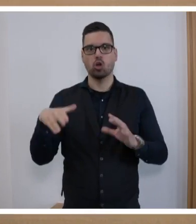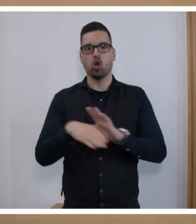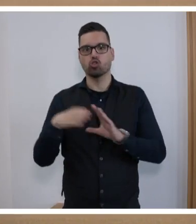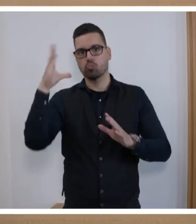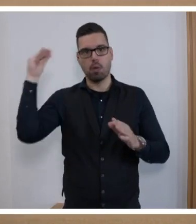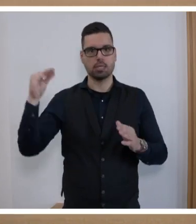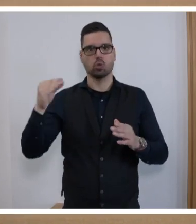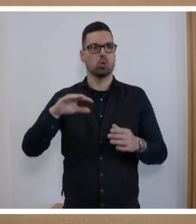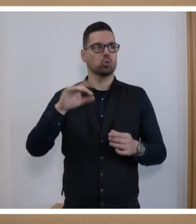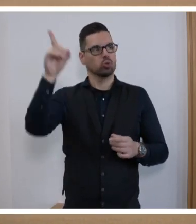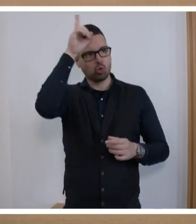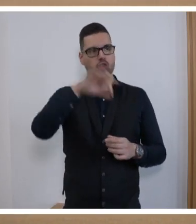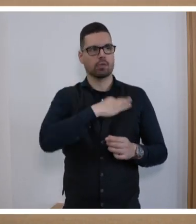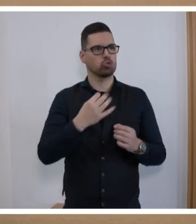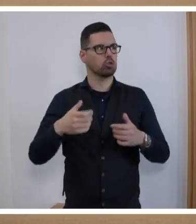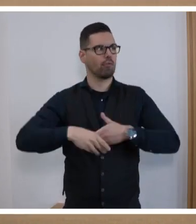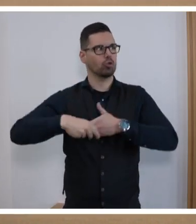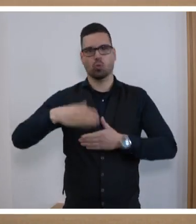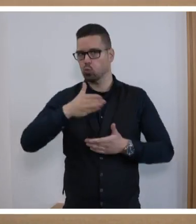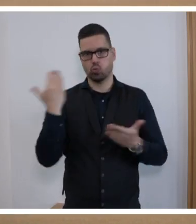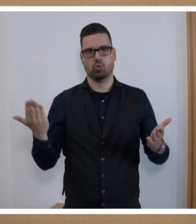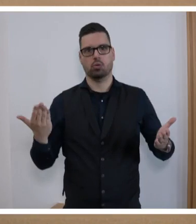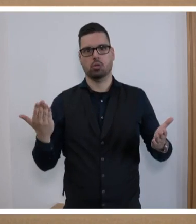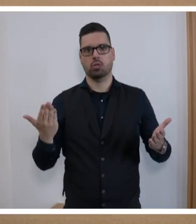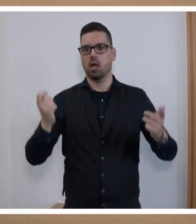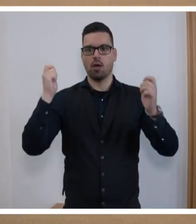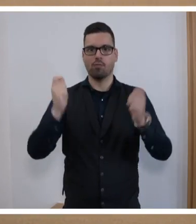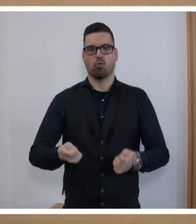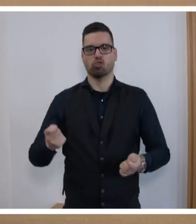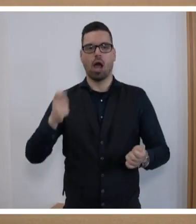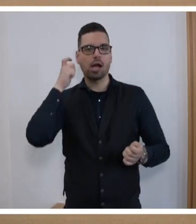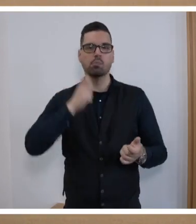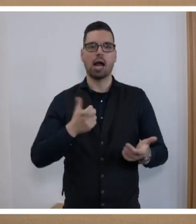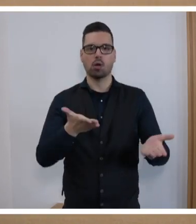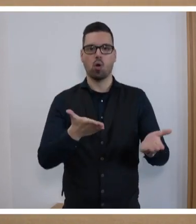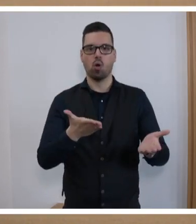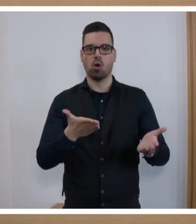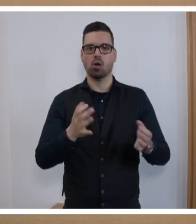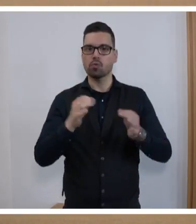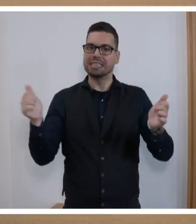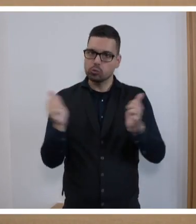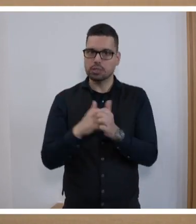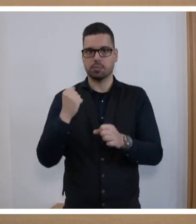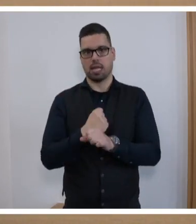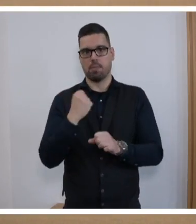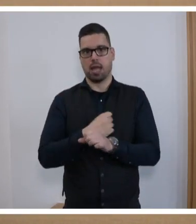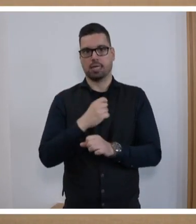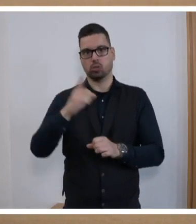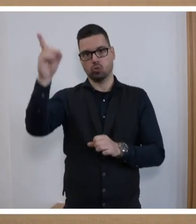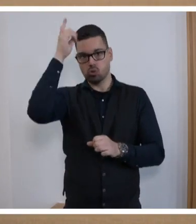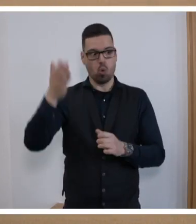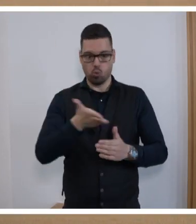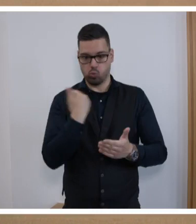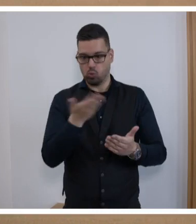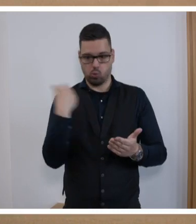-französischen Freundschaft, kein Wort zu den Vorschlägen, die der französische Präsident zur Intensivierung der europäischen Zusammenarbeit gemacht hat. Und das,